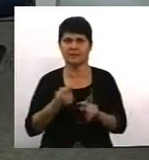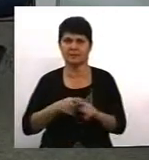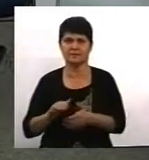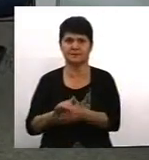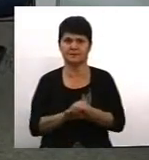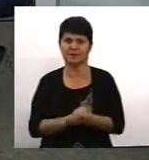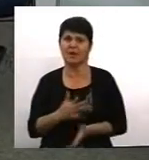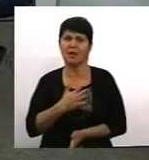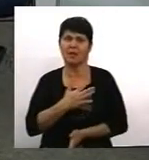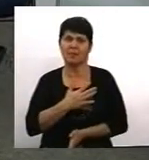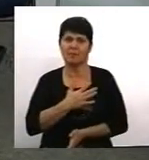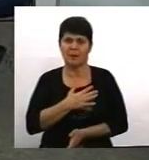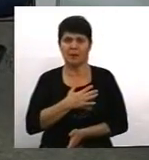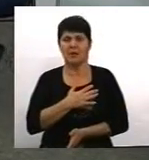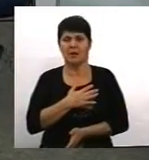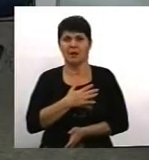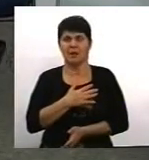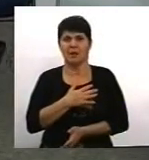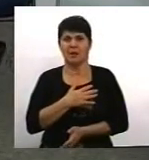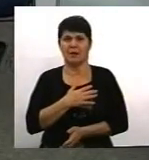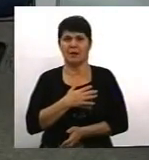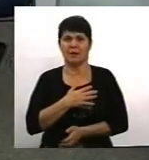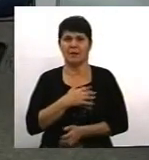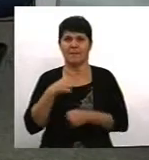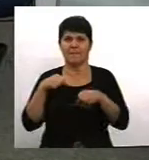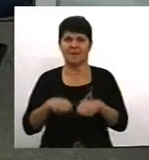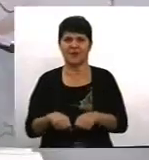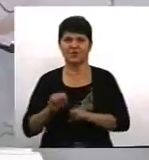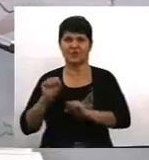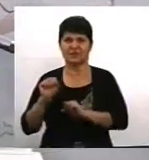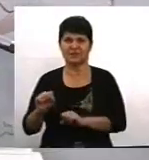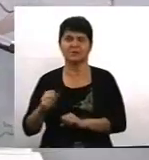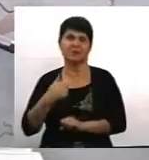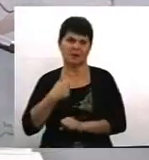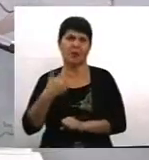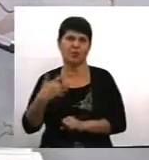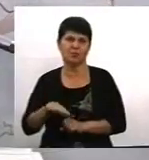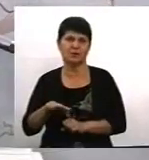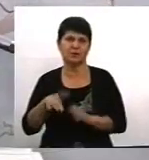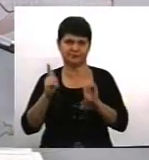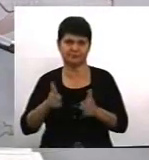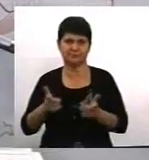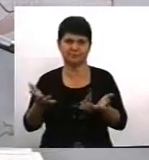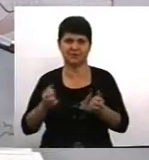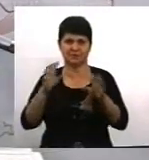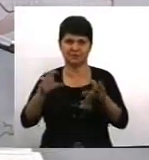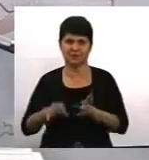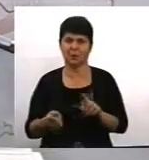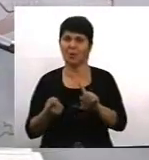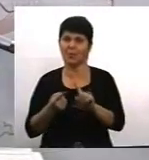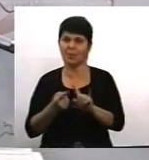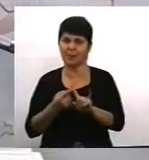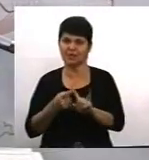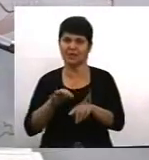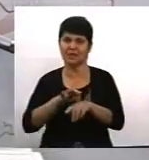прийняти цей закон. Але, ну, закон добре. Ми вже почали з вами про це говорити. По-перше, насильство виходить